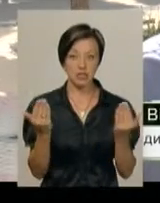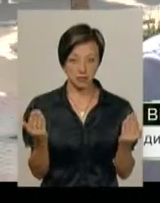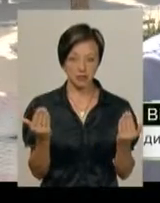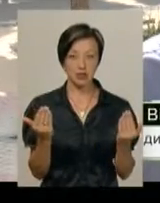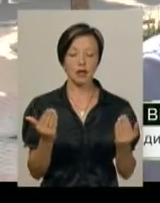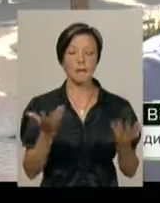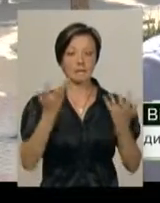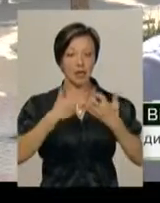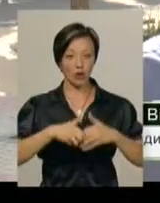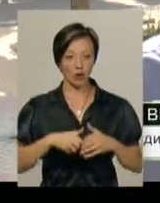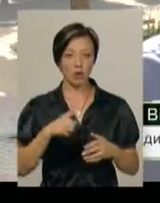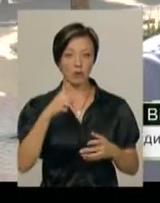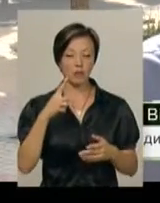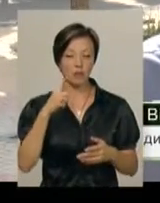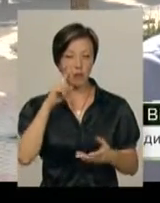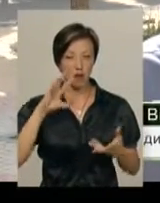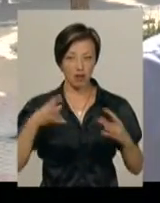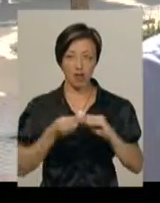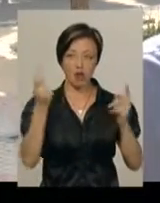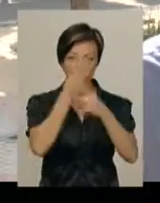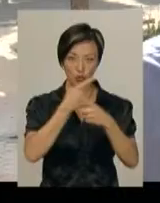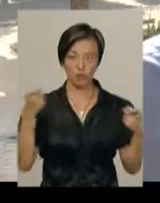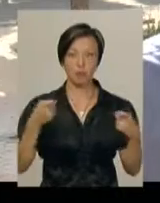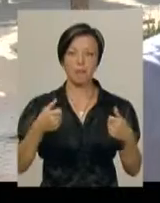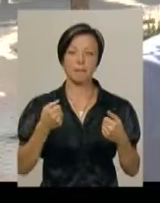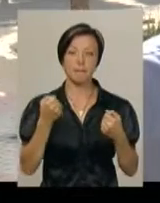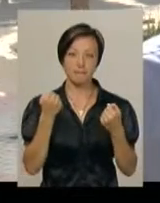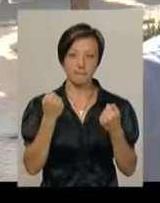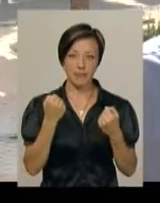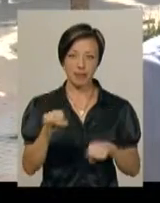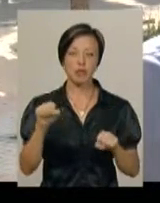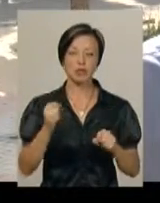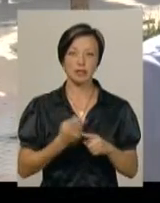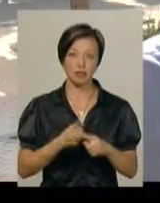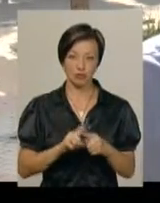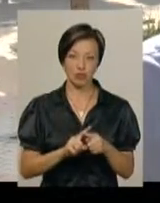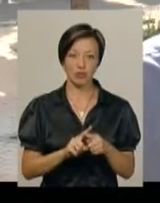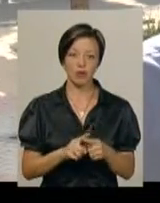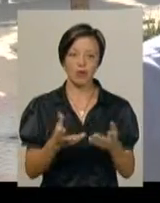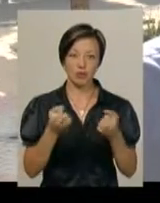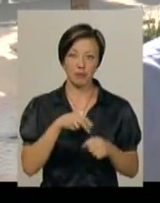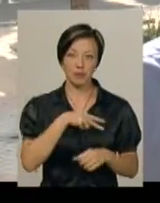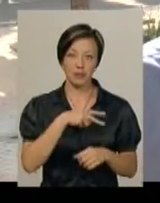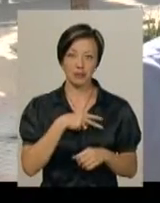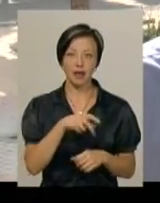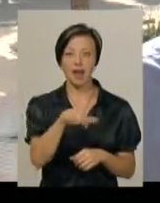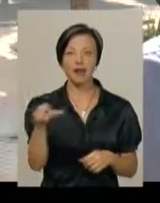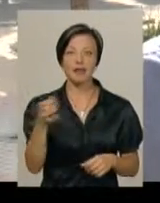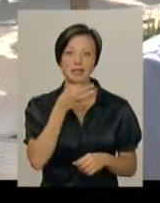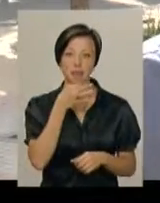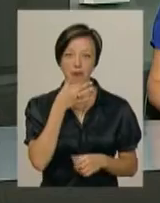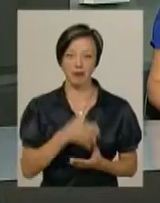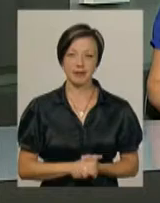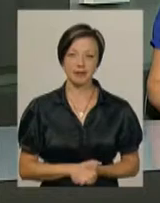ми підрахуємо голоси і оголошуємо переможця, який отримає приз глядацьких симпатій.